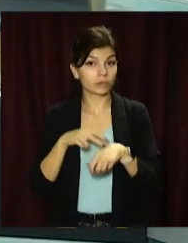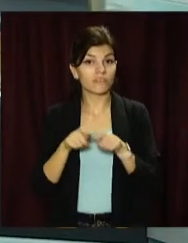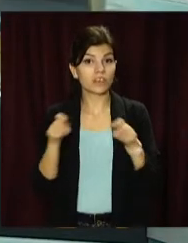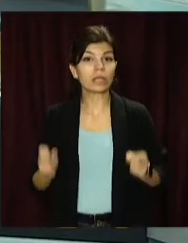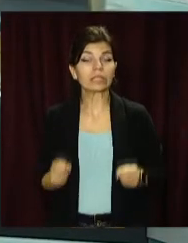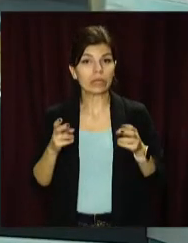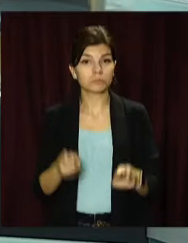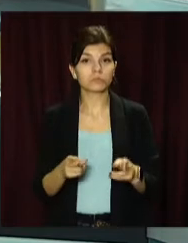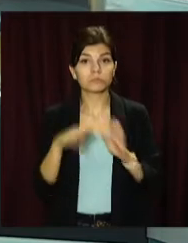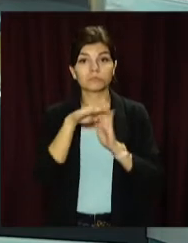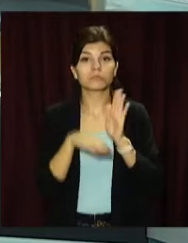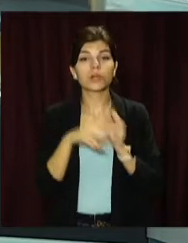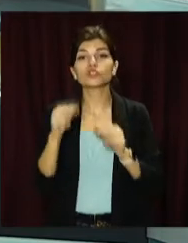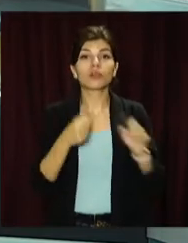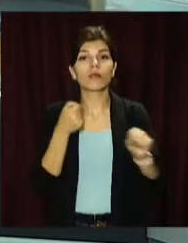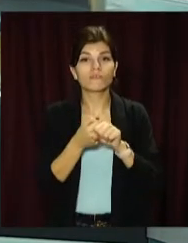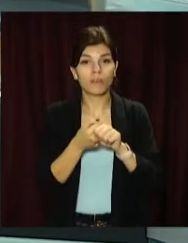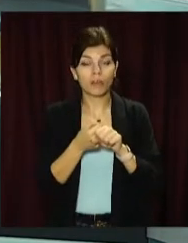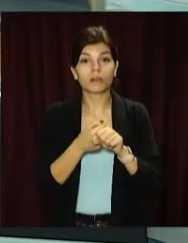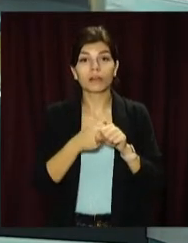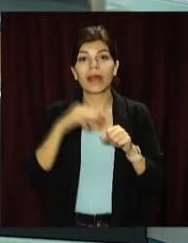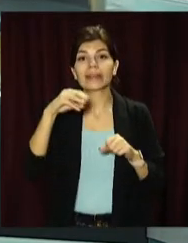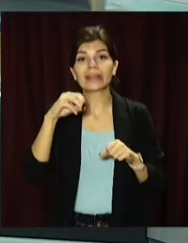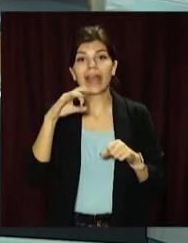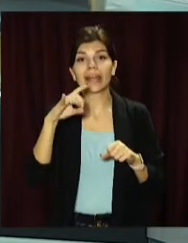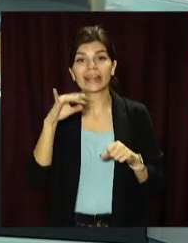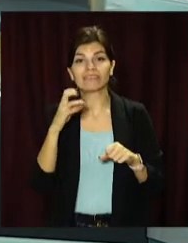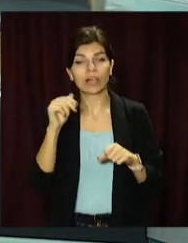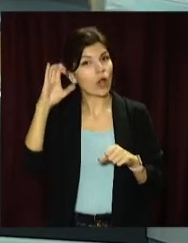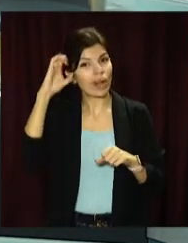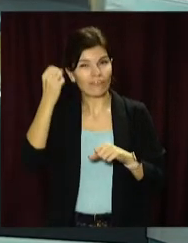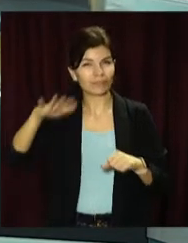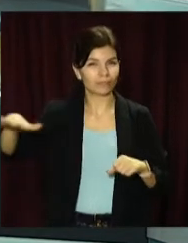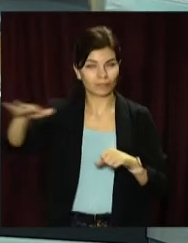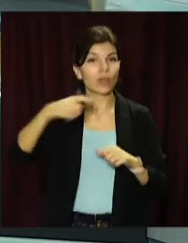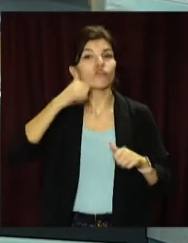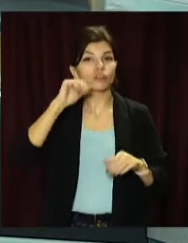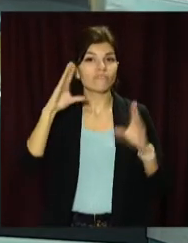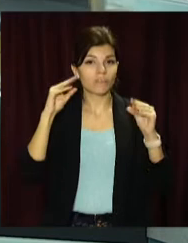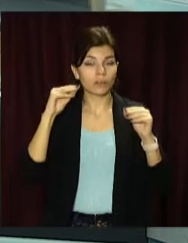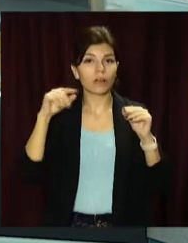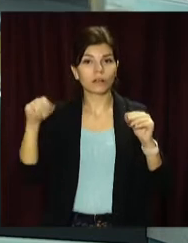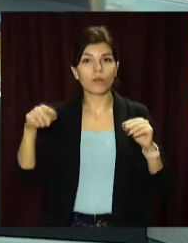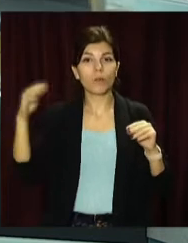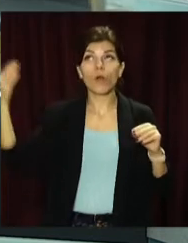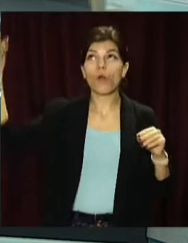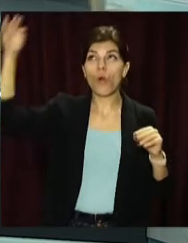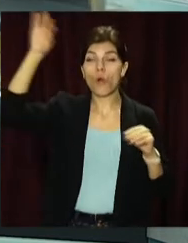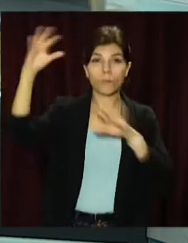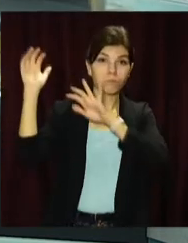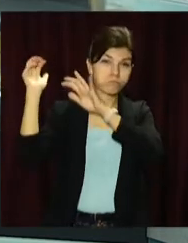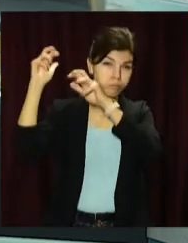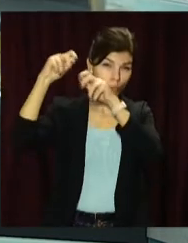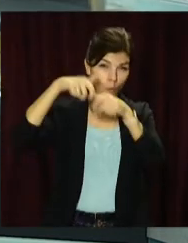Поліція відкрила кримінальне провадження через аварію у шахті Тернівська у Кривому Розі. Вчора ввечері там увалилася